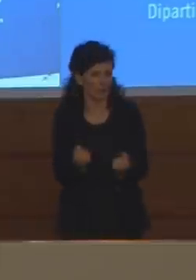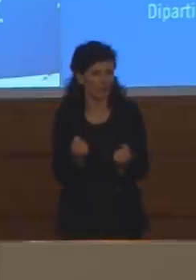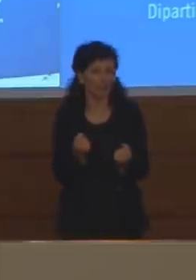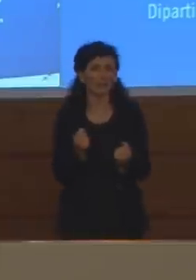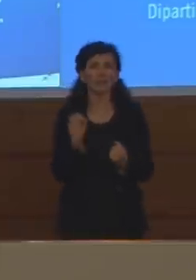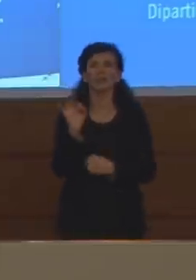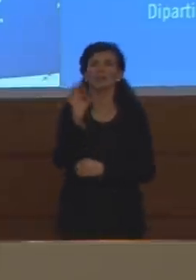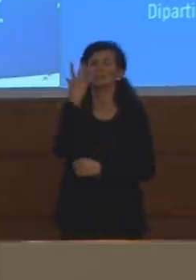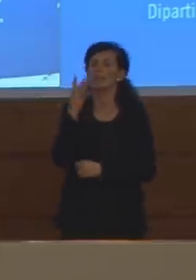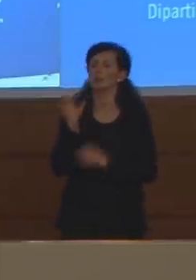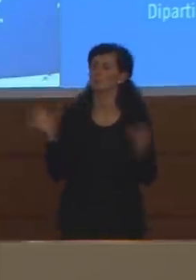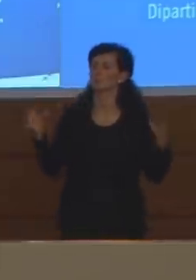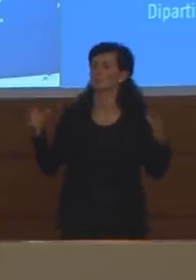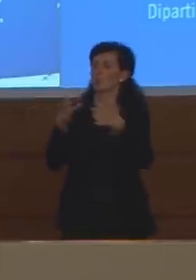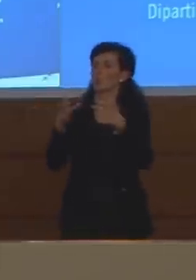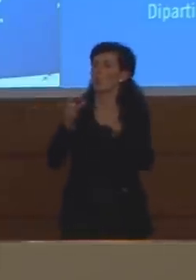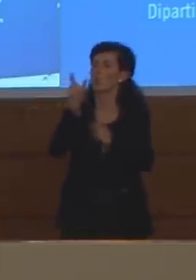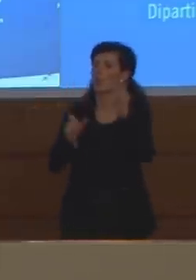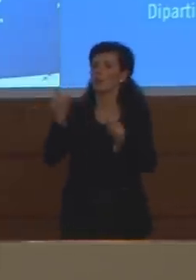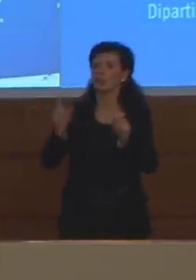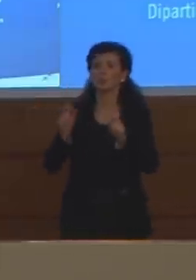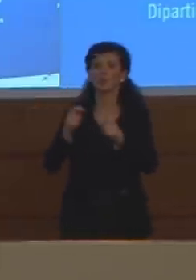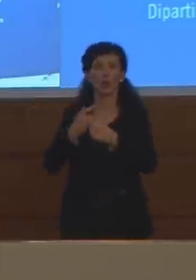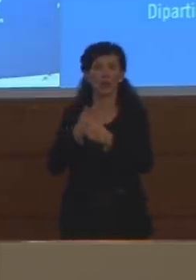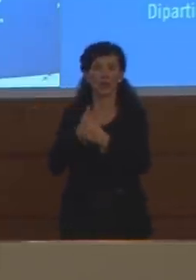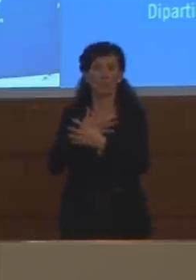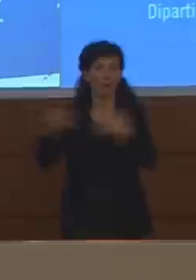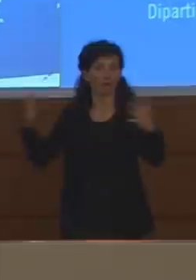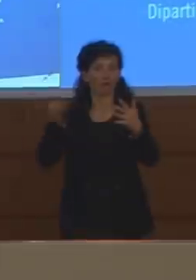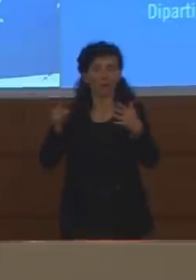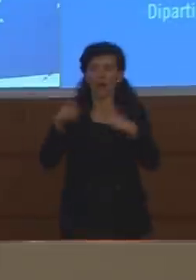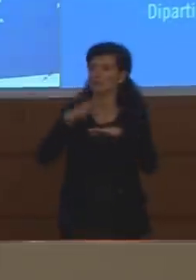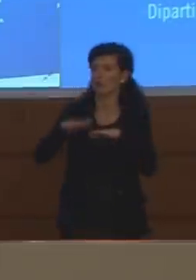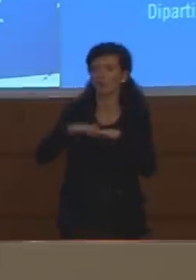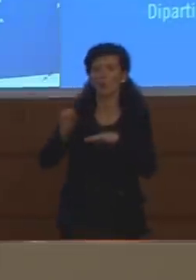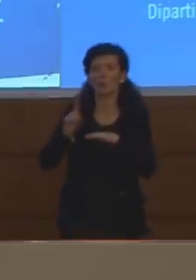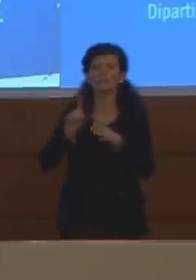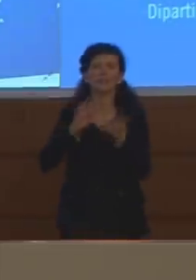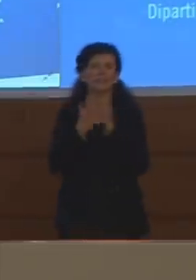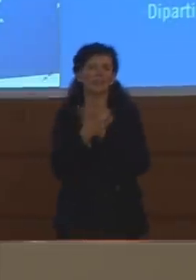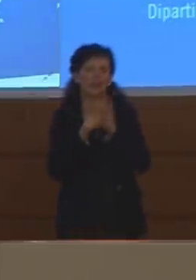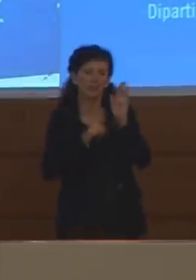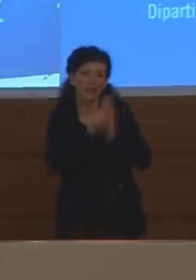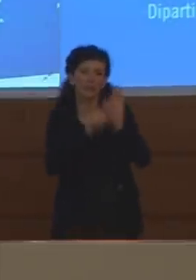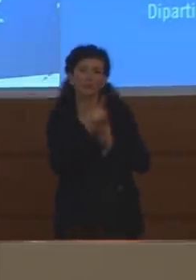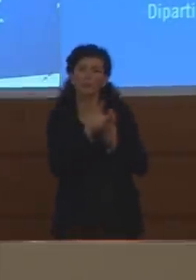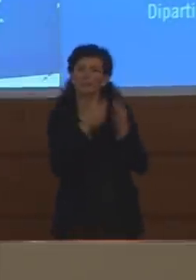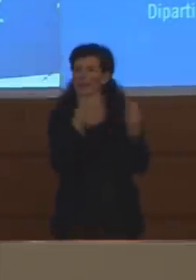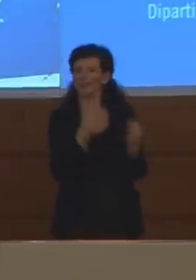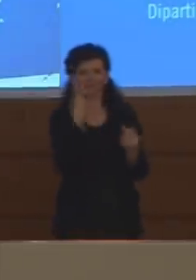utilizzata da una larga maggioranza della popolazione non potrà esplicare i propri effetti positivi.